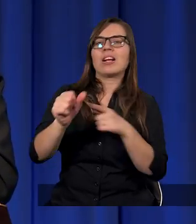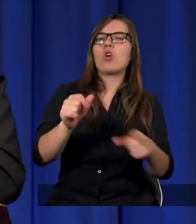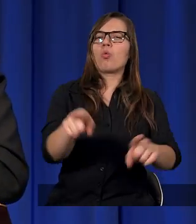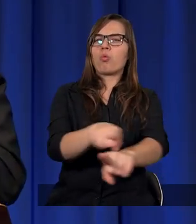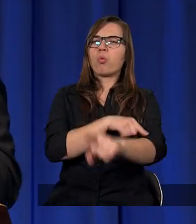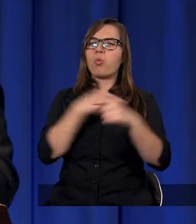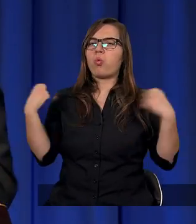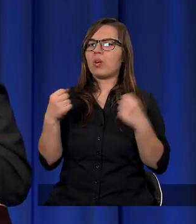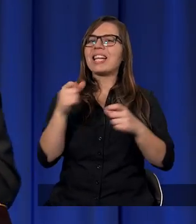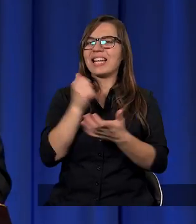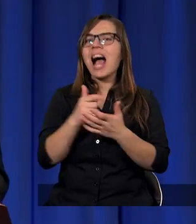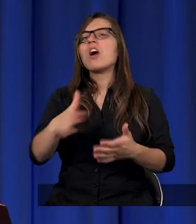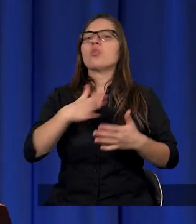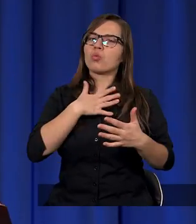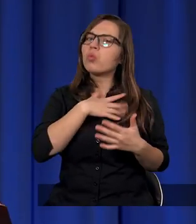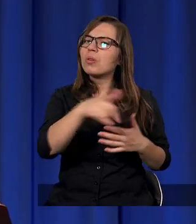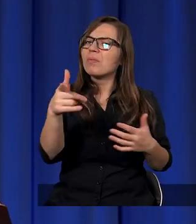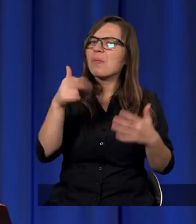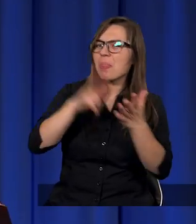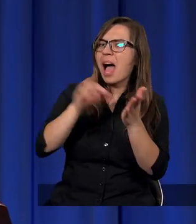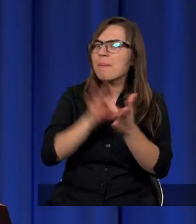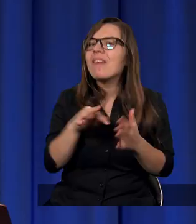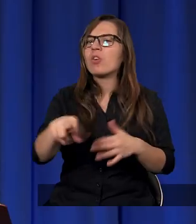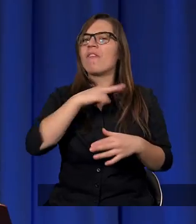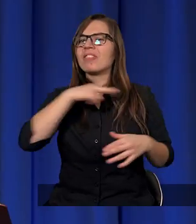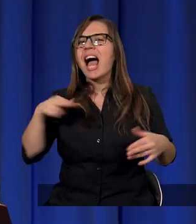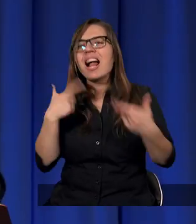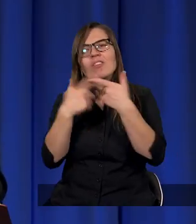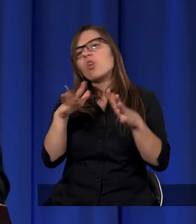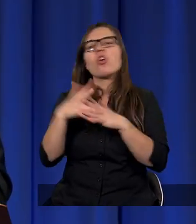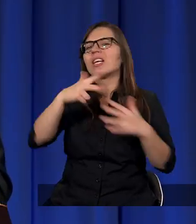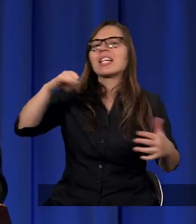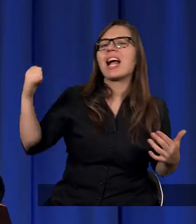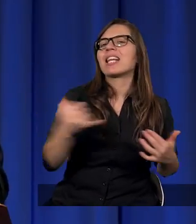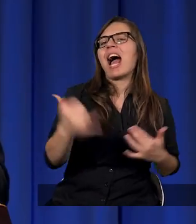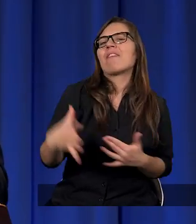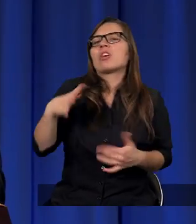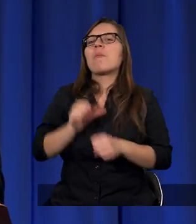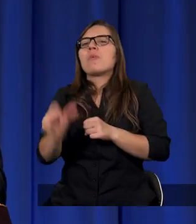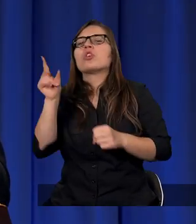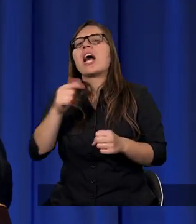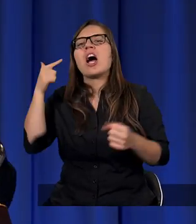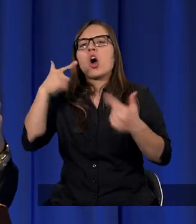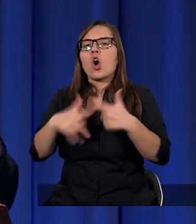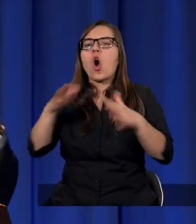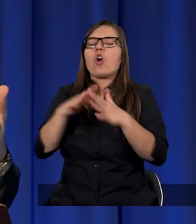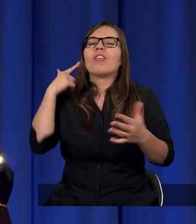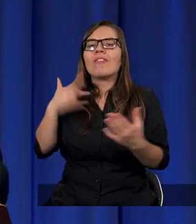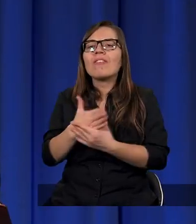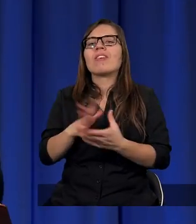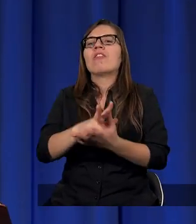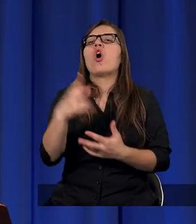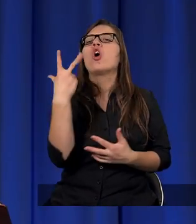stażem, to na pewno zdajecie sobie sprawę z tego, że u nas w Kościele nie zawsze było tak, że Kościół wierzył właśnie w